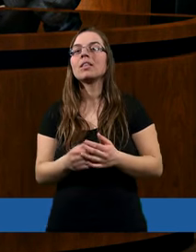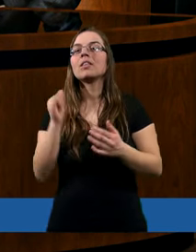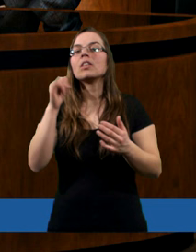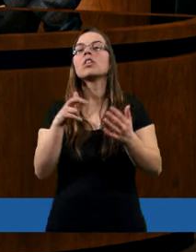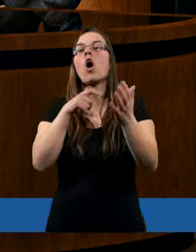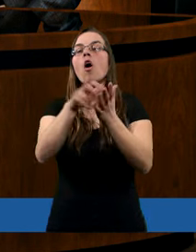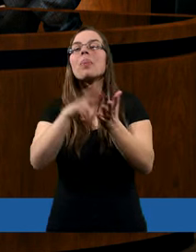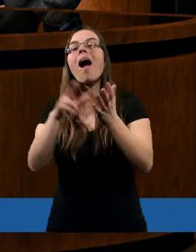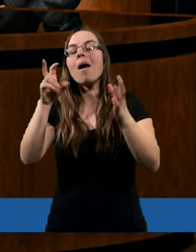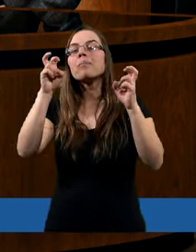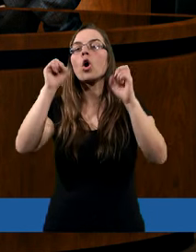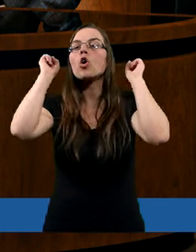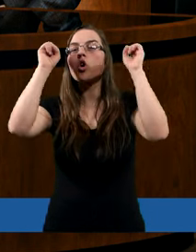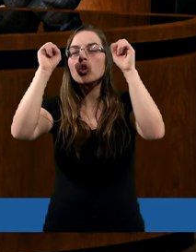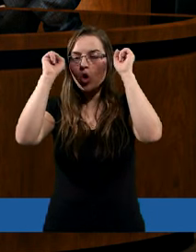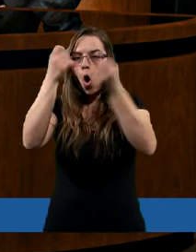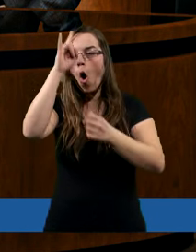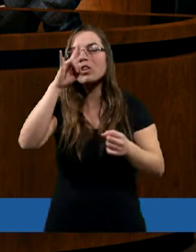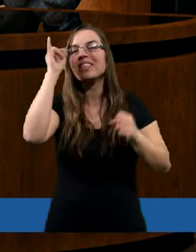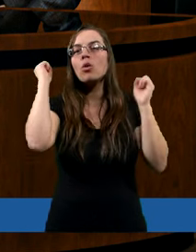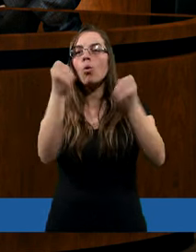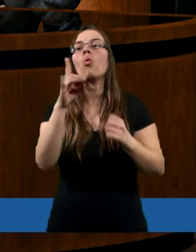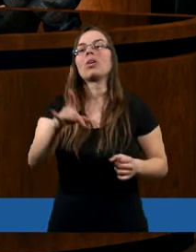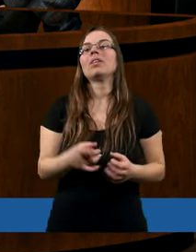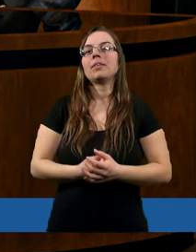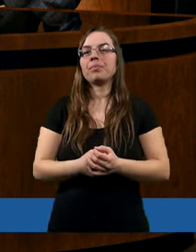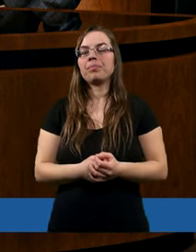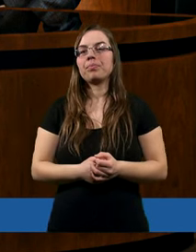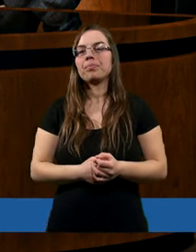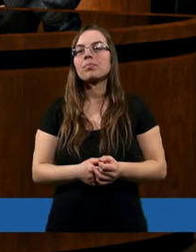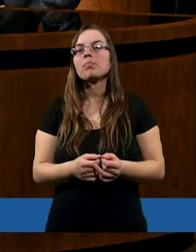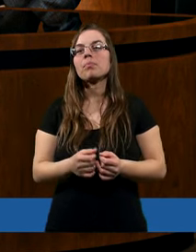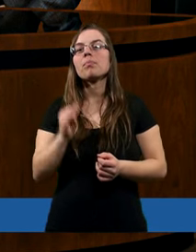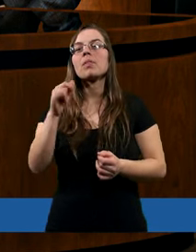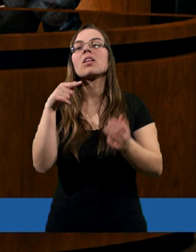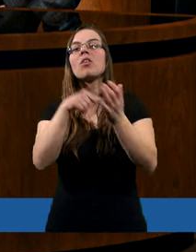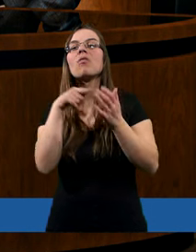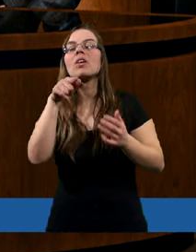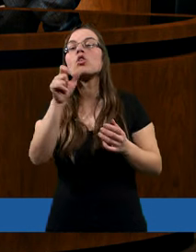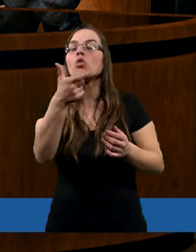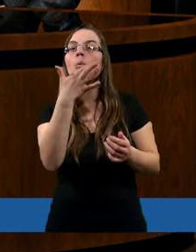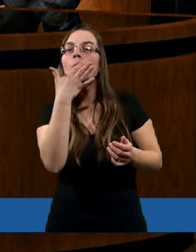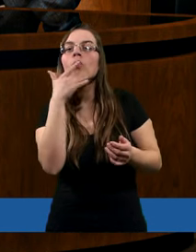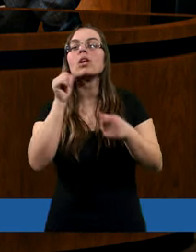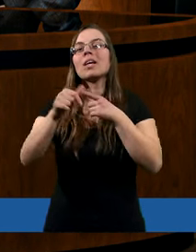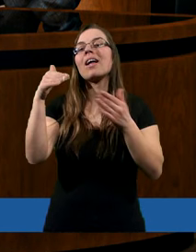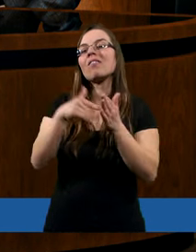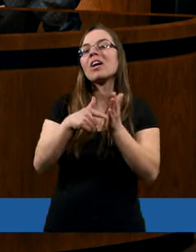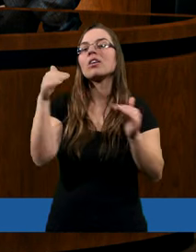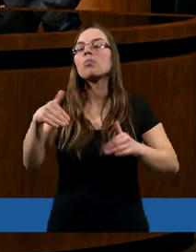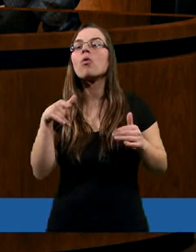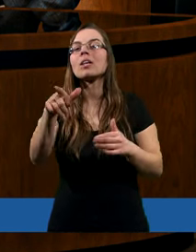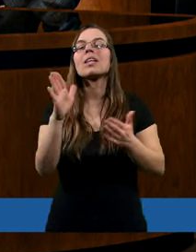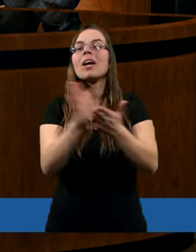tak zwany koziru, gdzie w zasadzie nie mamy wyjścia. Tak, Marta, proszę? No, tylko to, co ty mówisz, to już możesz